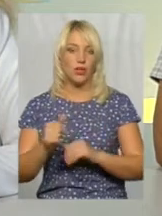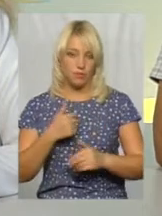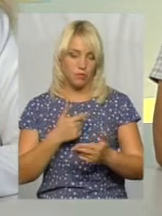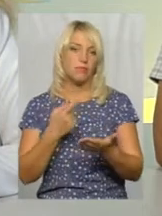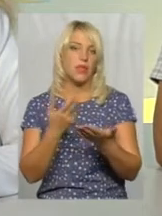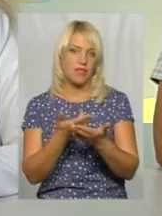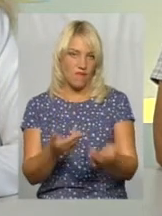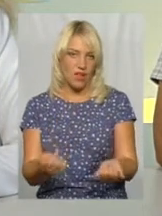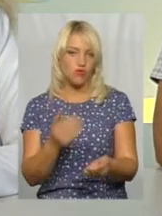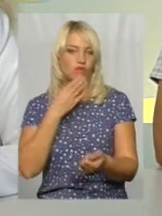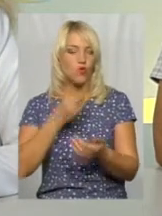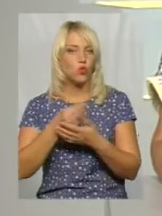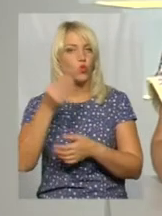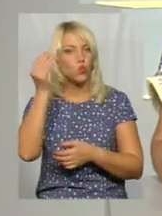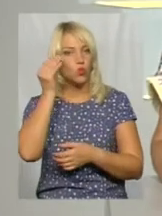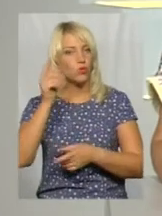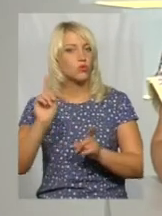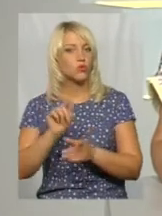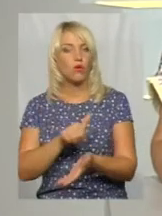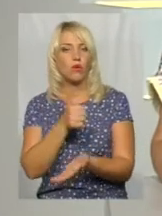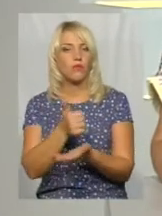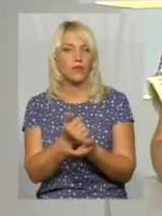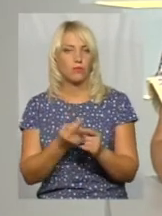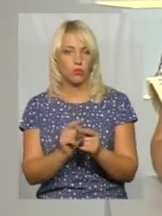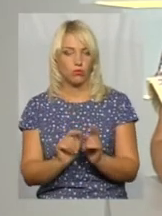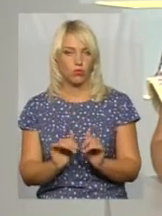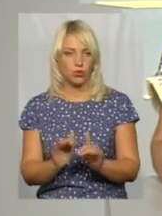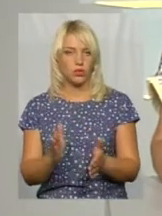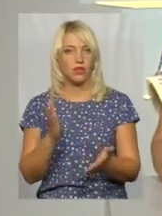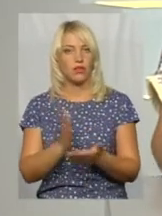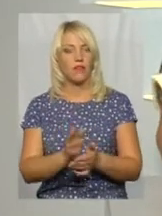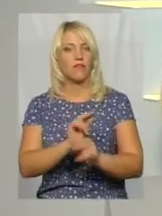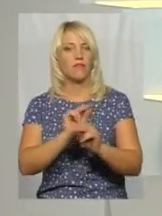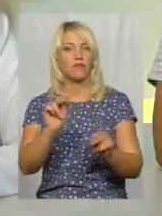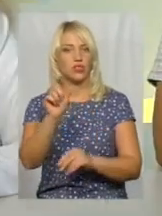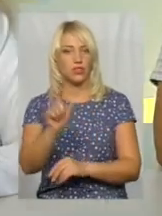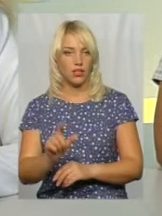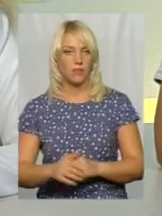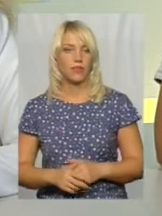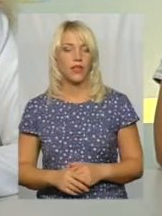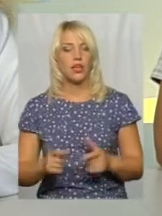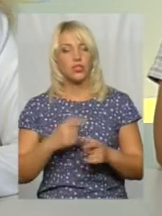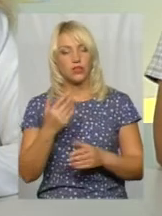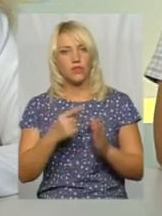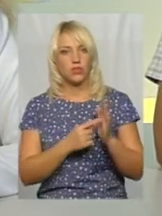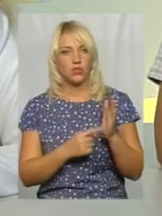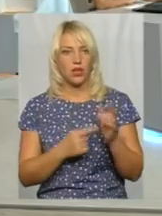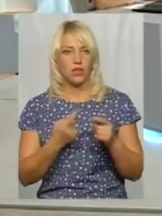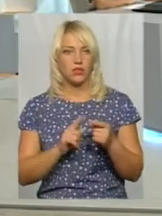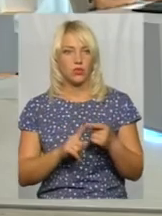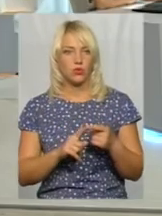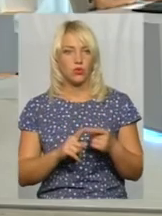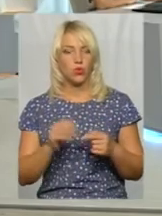ще раз свою думку, що головним в цьому процесі є вчитель. Чи ви розділяєте цю думку, пані Галино?